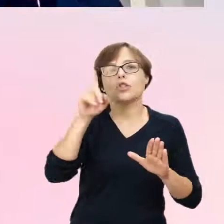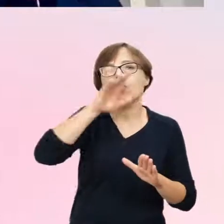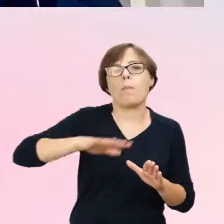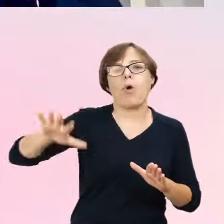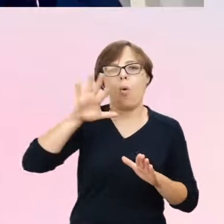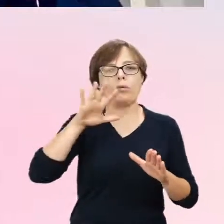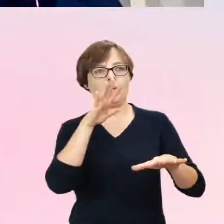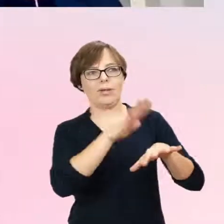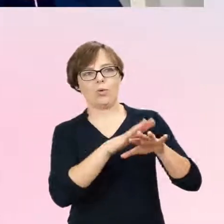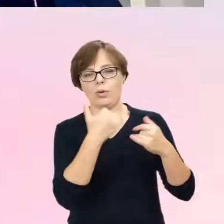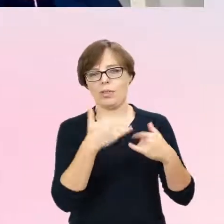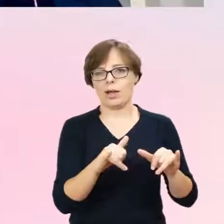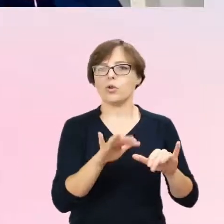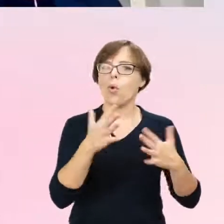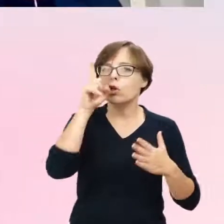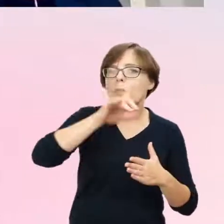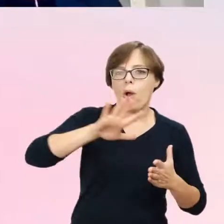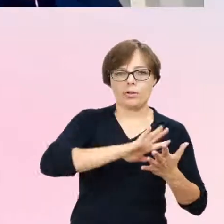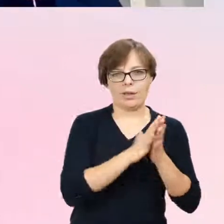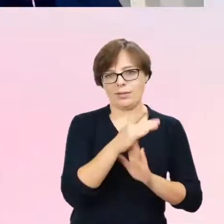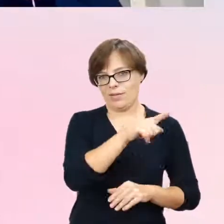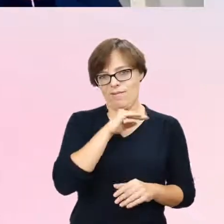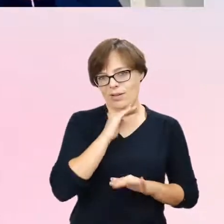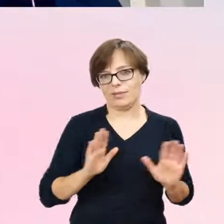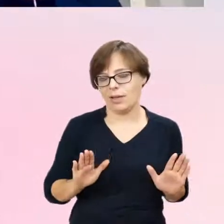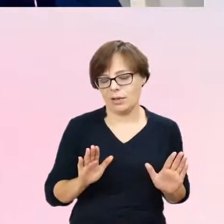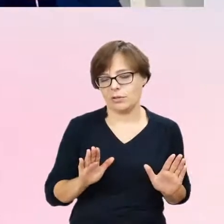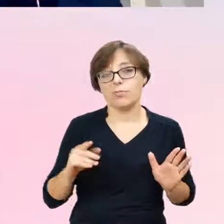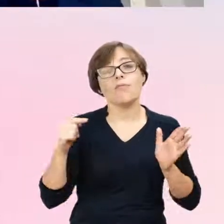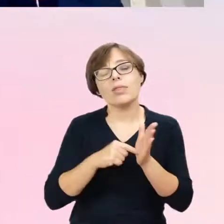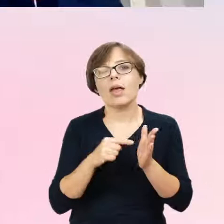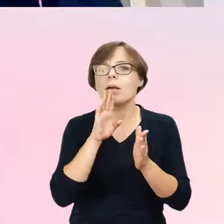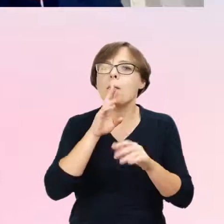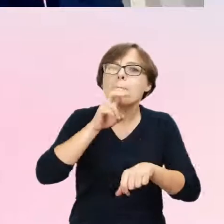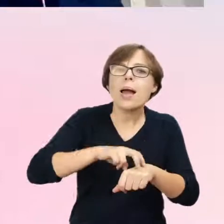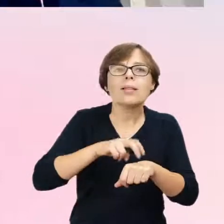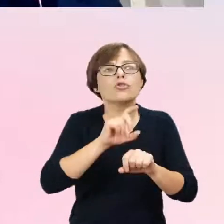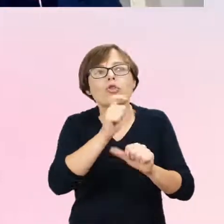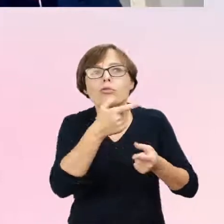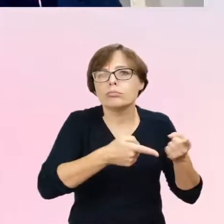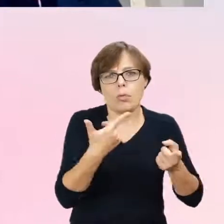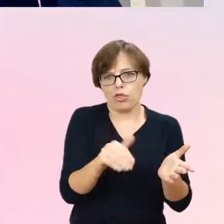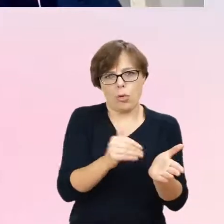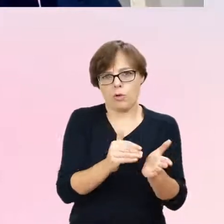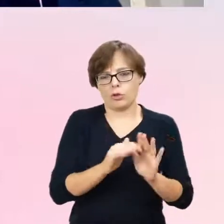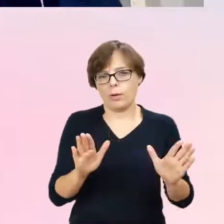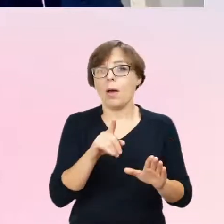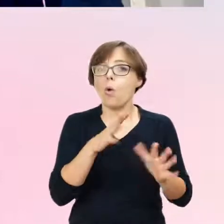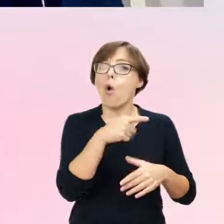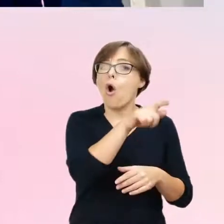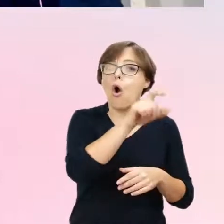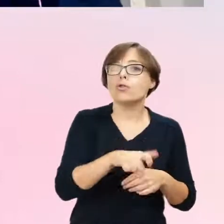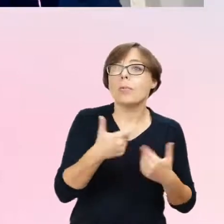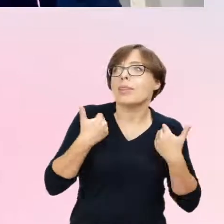wtedy interwencje medyczne nie są potrzebne, tak? Czyli nie poszukuje ta osoba